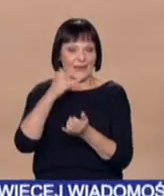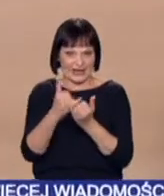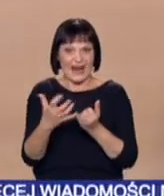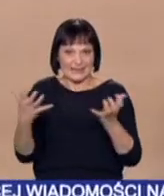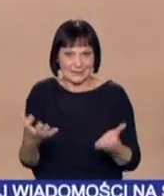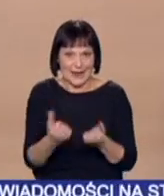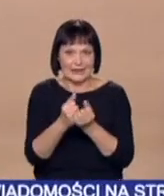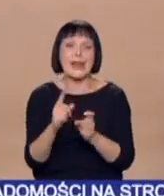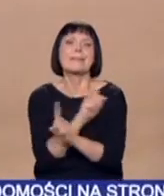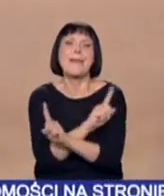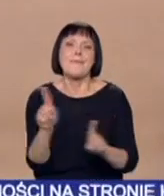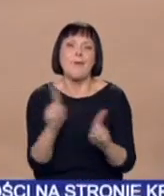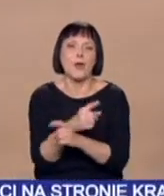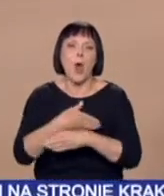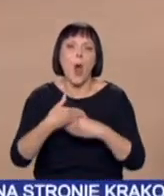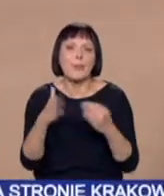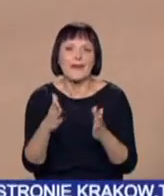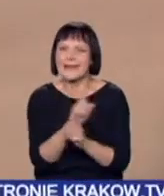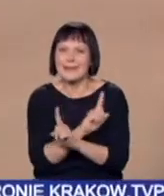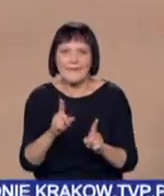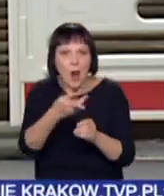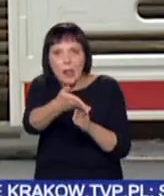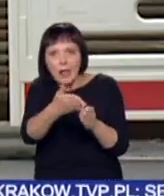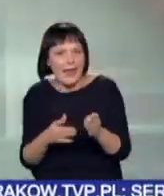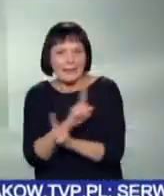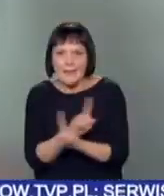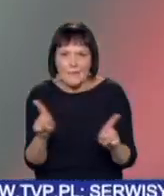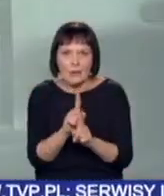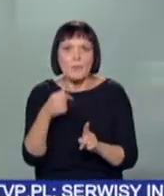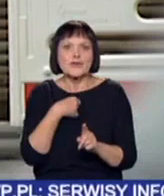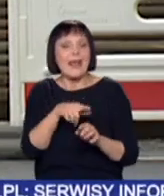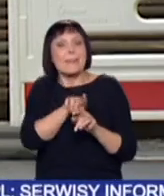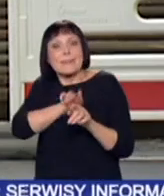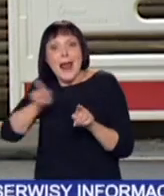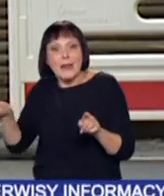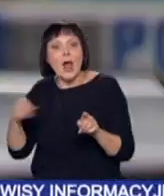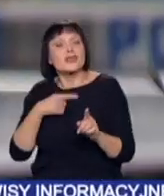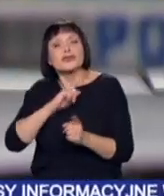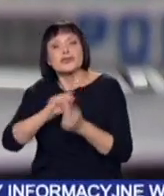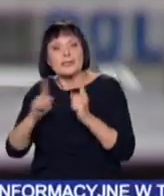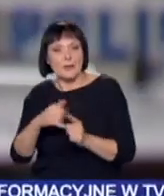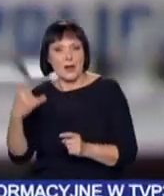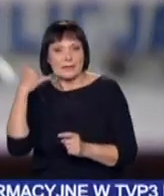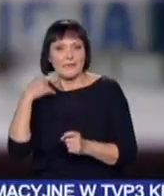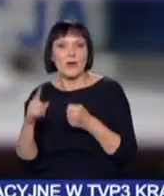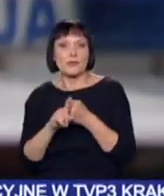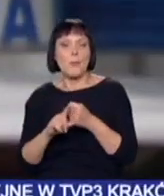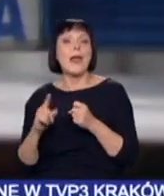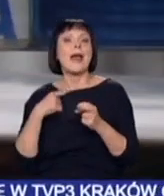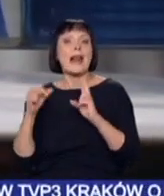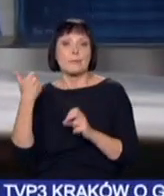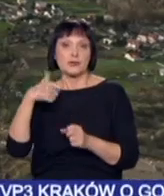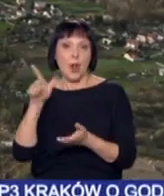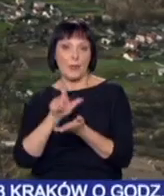znalezienia pod żadnym pozorem nie można go otwierać bądź rozcinać. Trzeba się od niego oddalić i jak najszybciej zadzwonić pod numer alarmowy